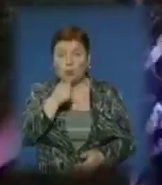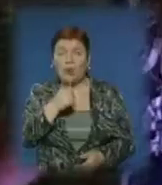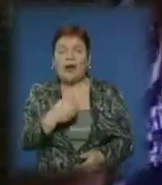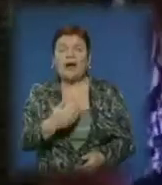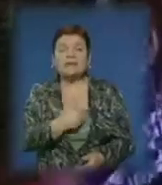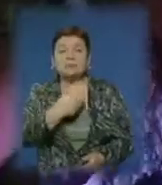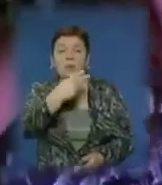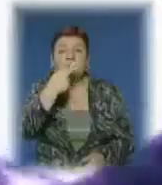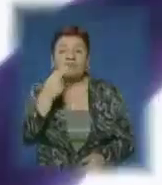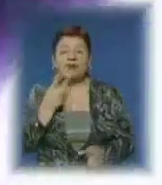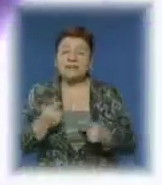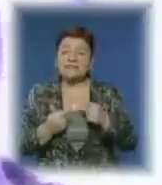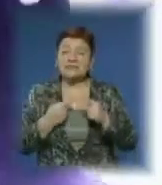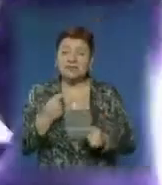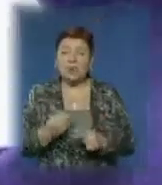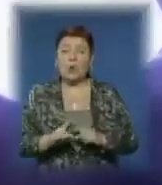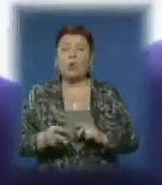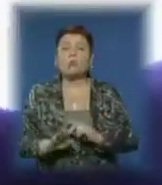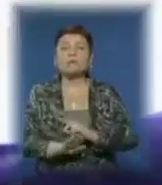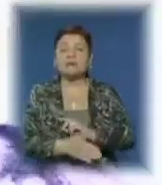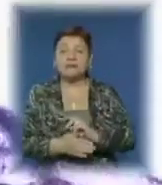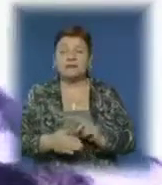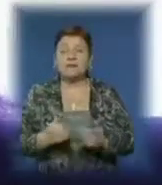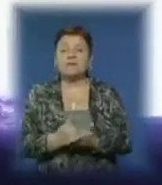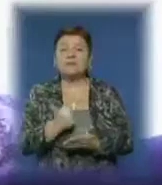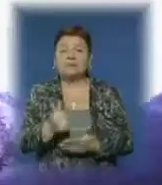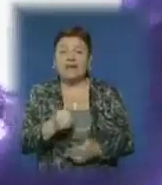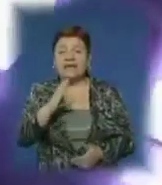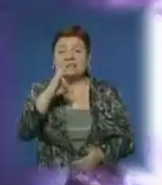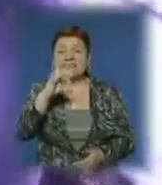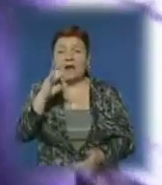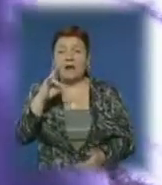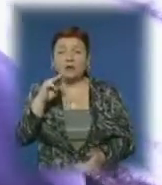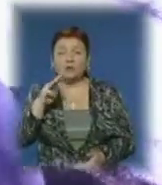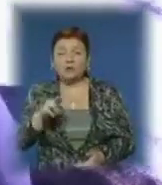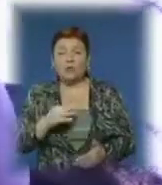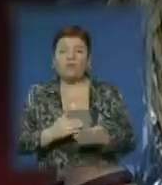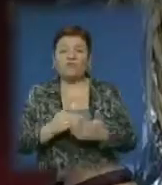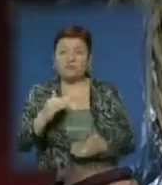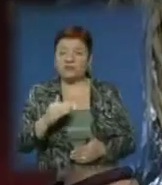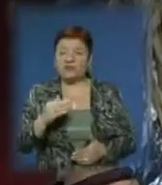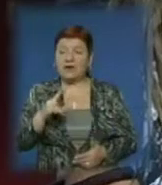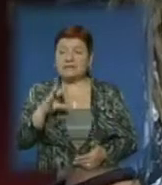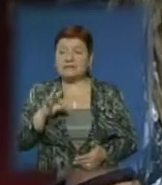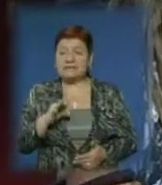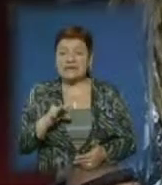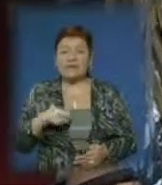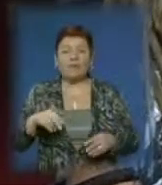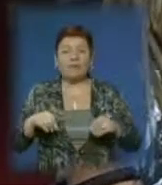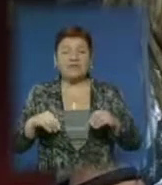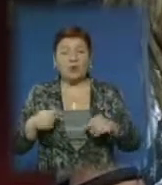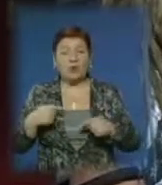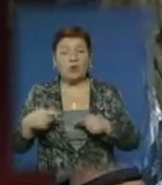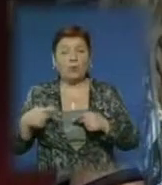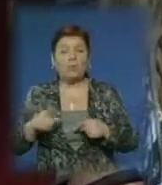дівчина відчувала завжди. Останнім поштовхом до занять сенд-арту стало навчання у виші. Запорука успіху в піску і в будь